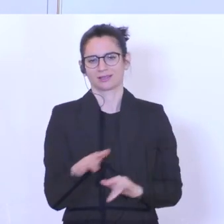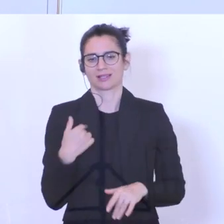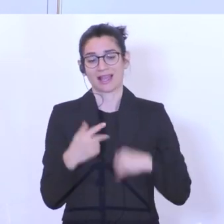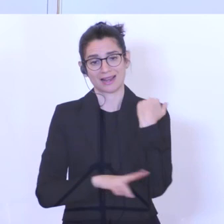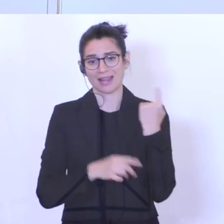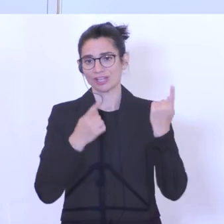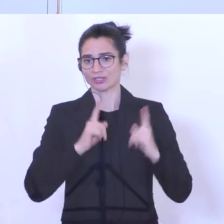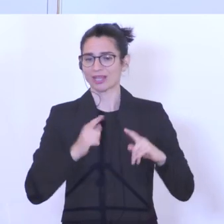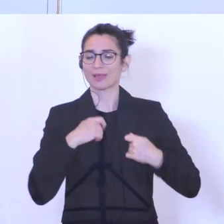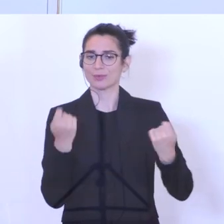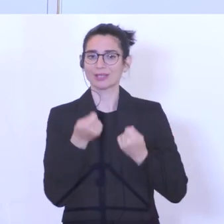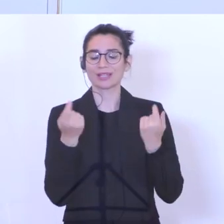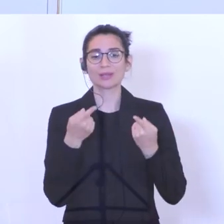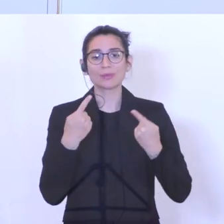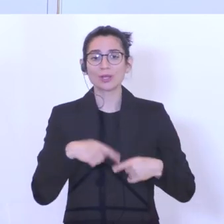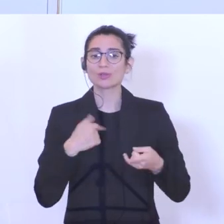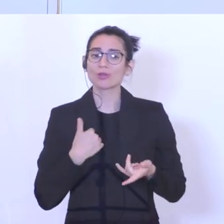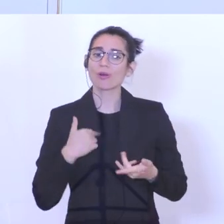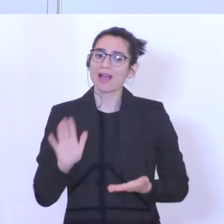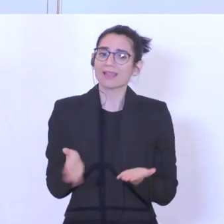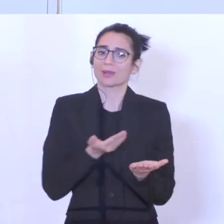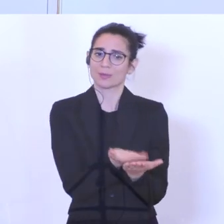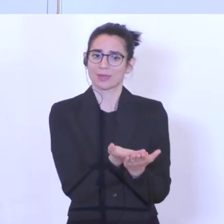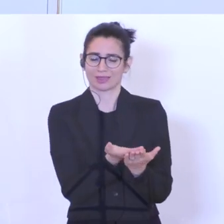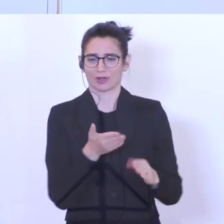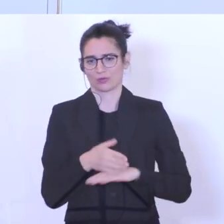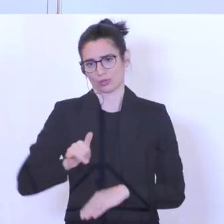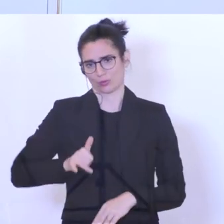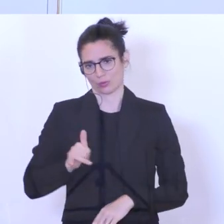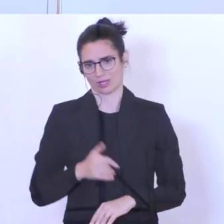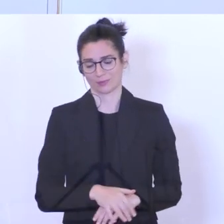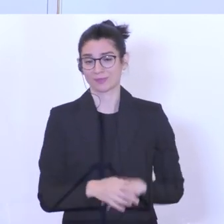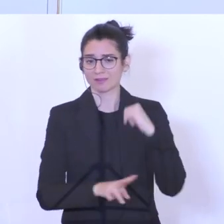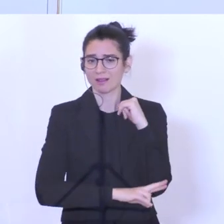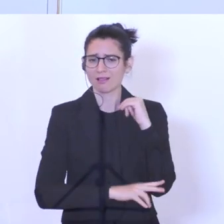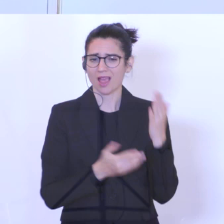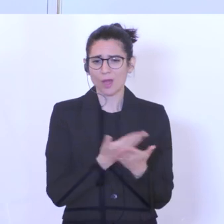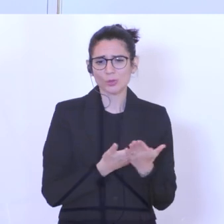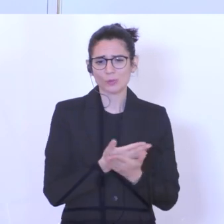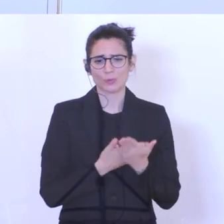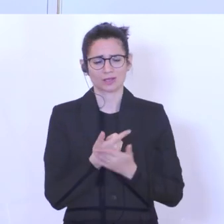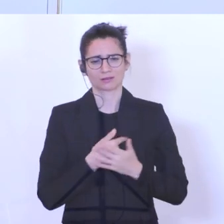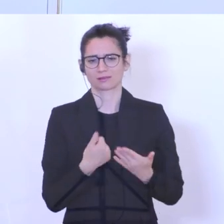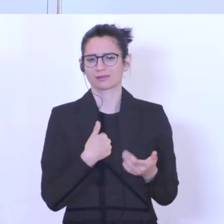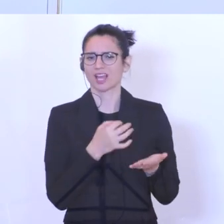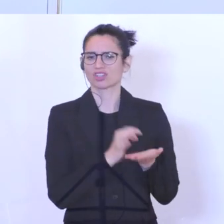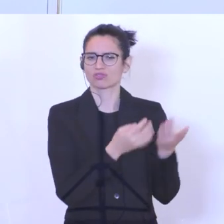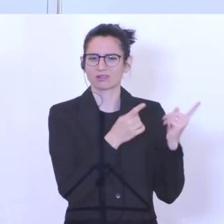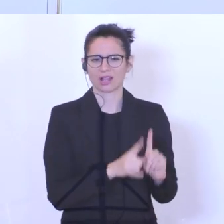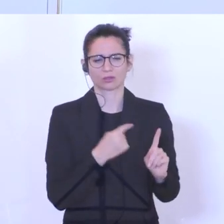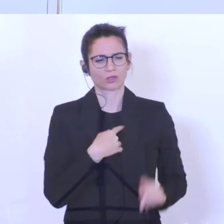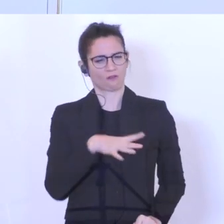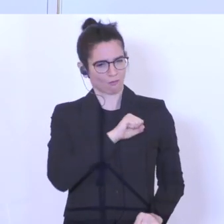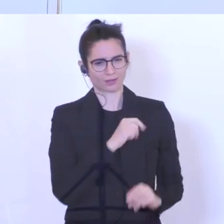Lehrstellen in den Betrieben zur Verfügung stehen sollen. Die Lehrausbildung ist einer der stärksten Standortvorteile für Österreich